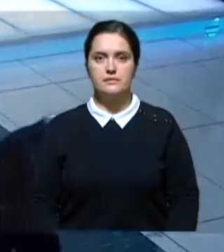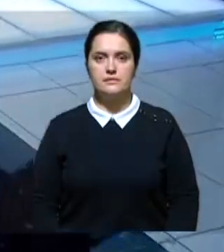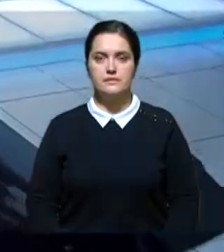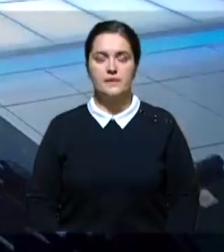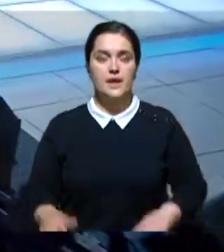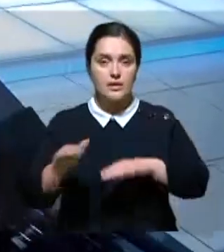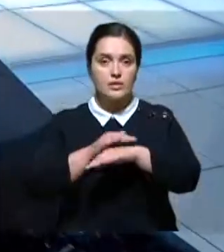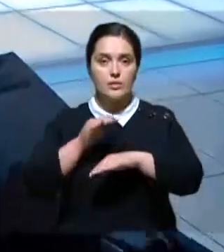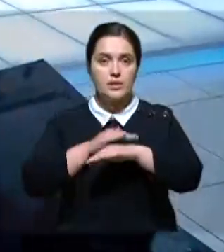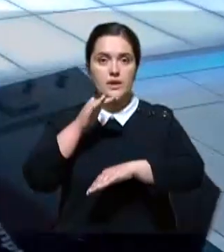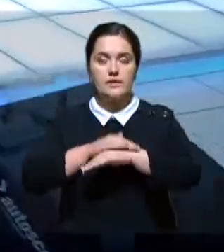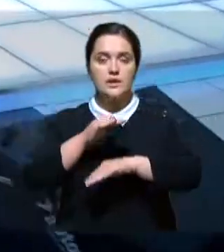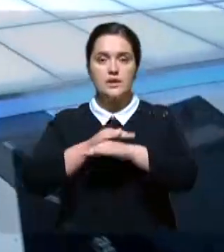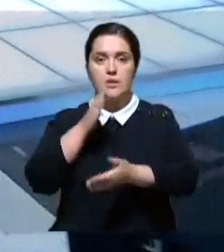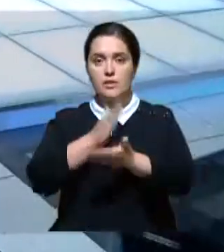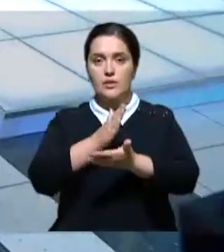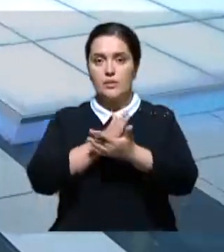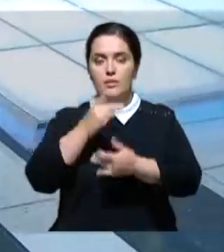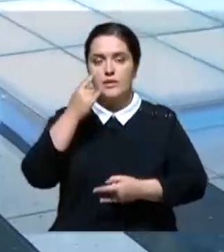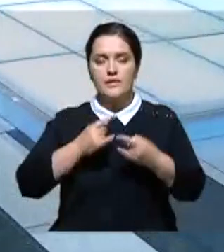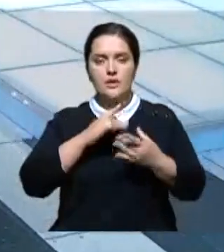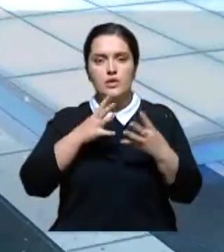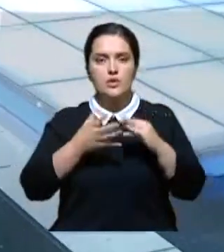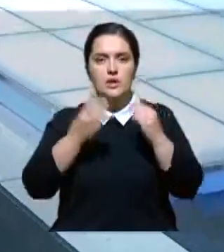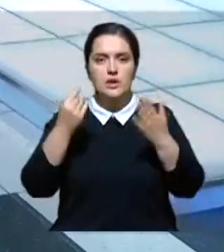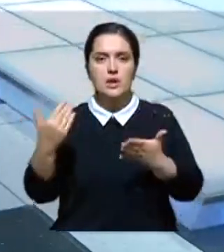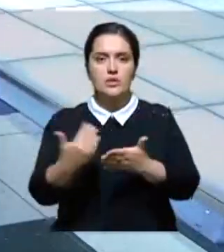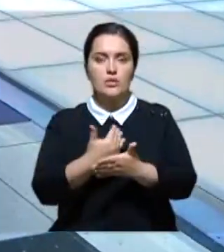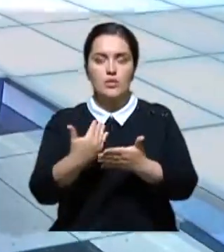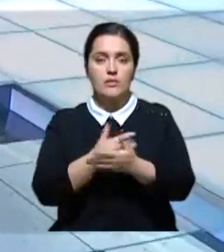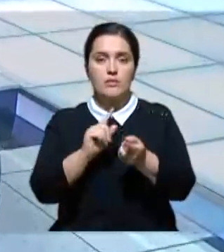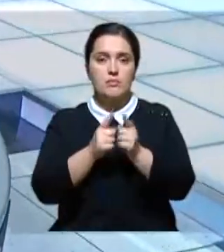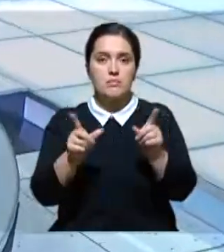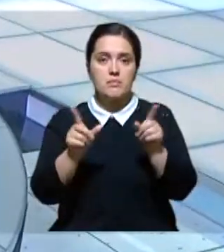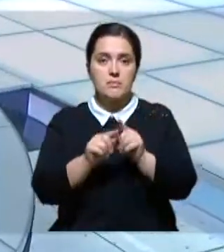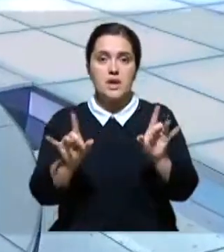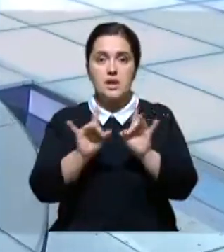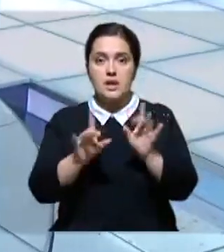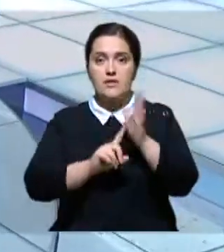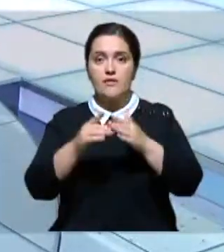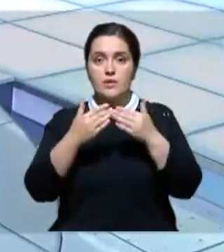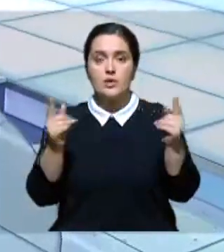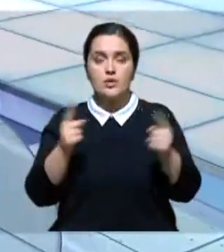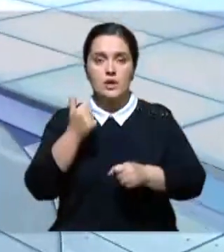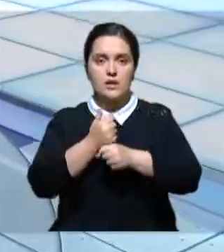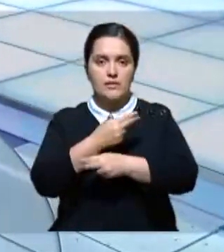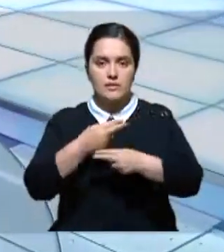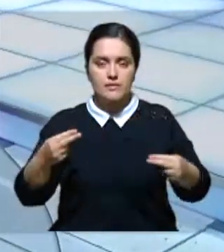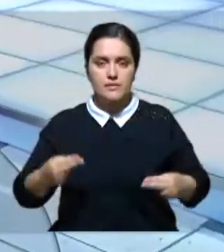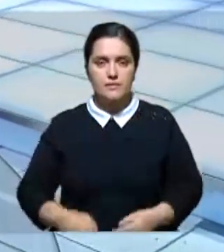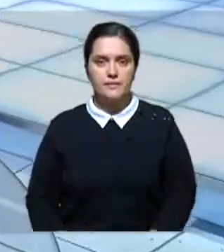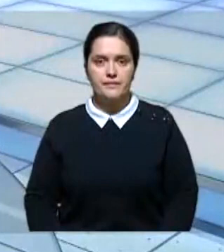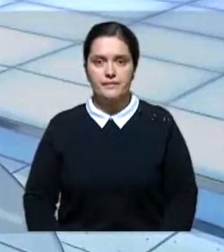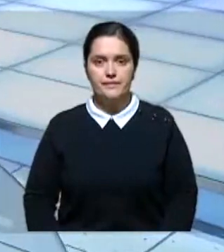Добрый вечер. прямом эфире итоги дня. студии работает Дмитрий Двойнев. Сурдоперевод обеспечивает Виктория Антонишина. И в начале выпуска коротко о главном.